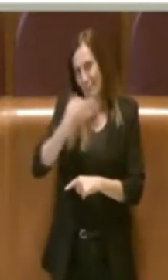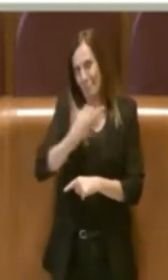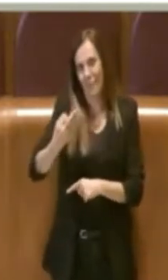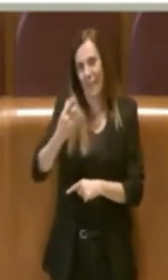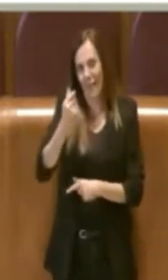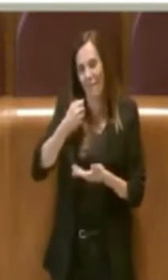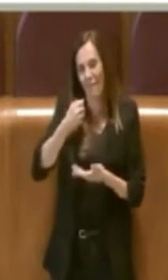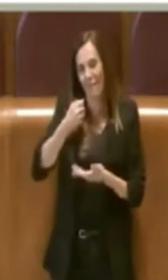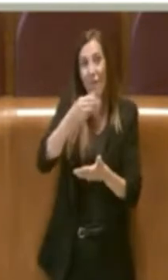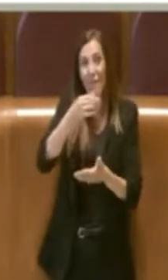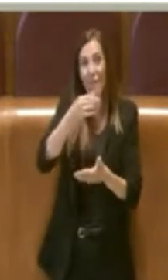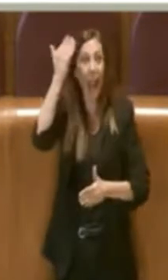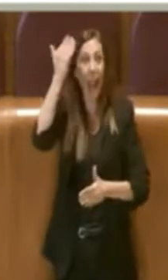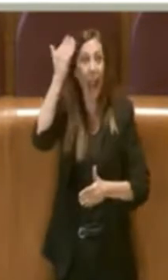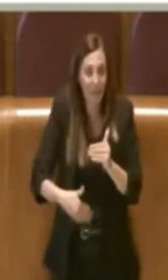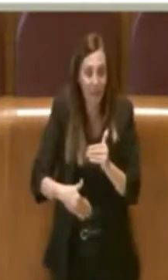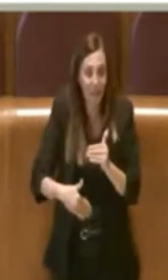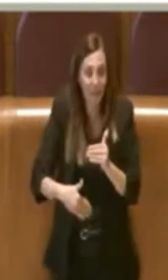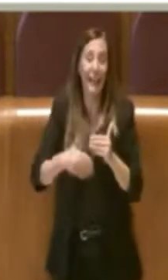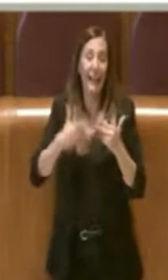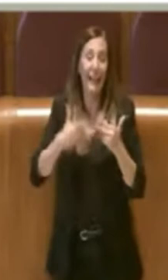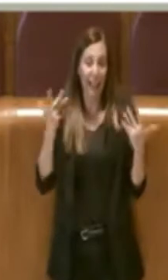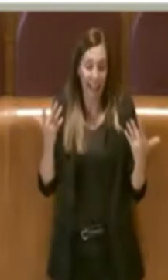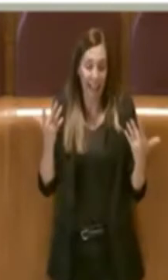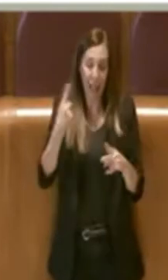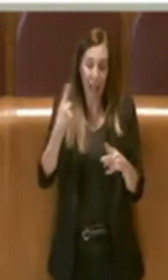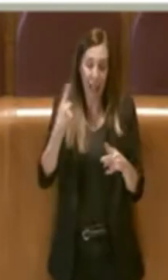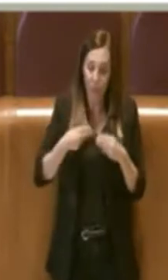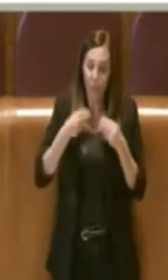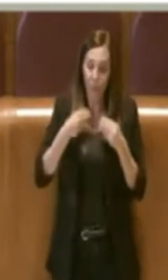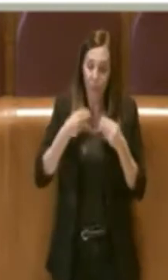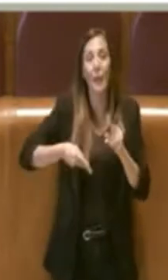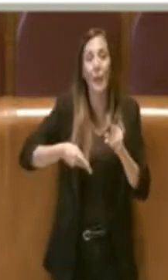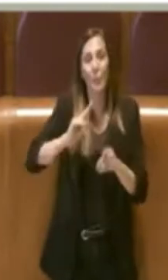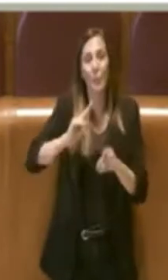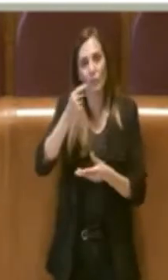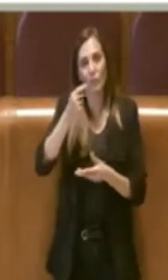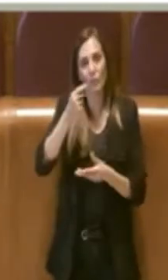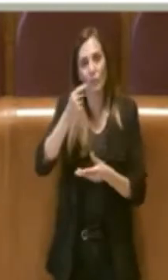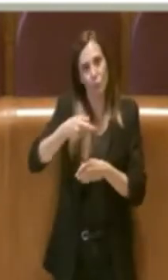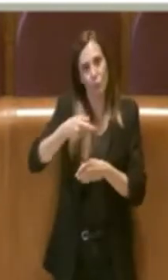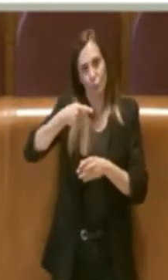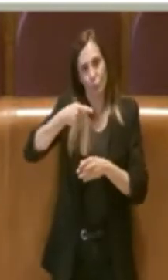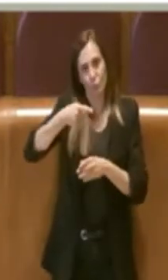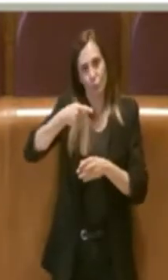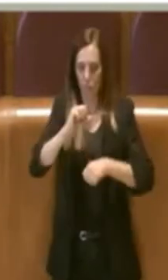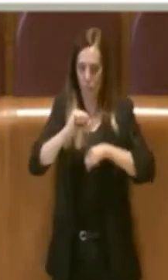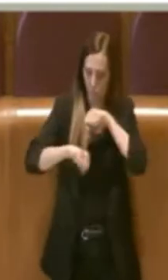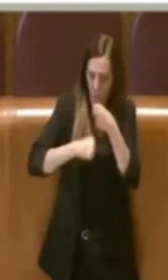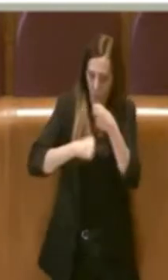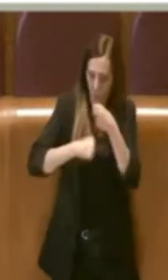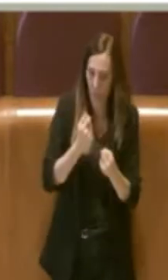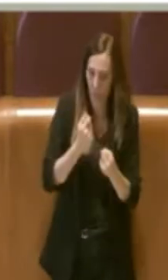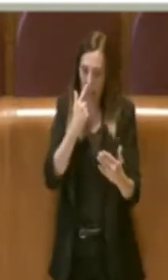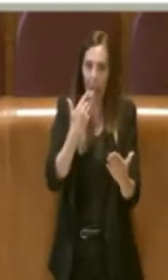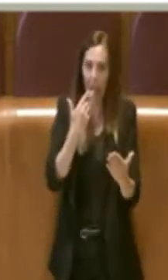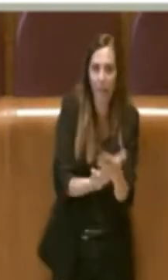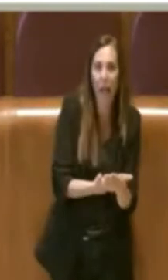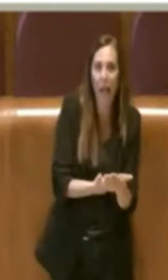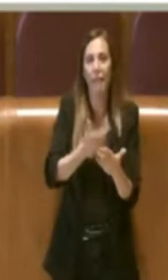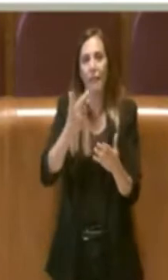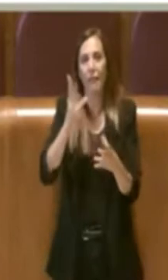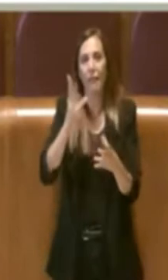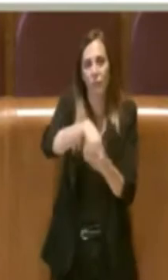piuttosto dobbiamo concentrarci su un modello che possa efficientare l'utilizzo delle risorse, rendendole dinamiche, integrate dal punto di vista